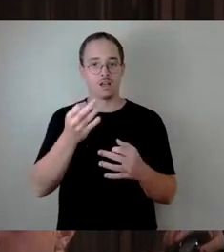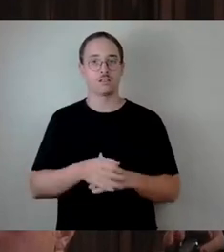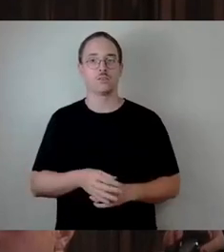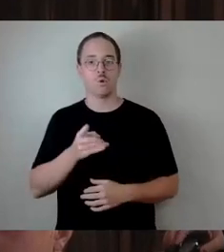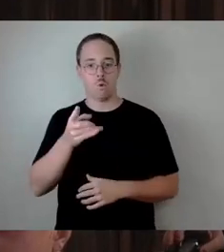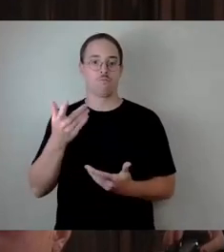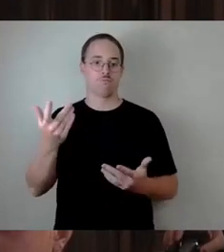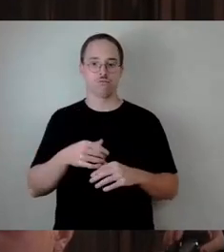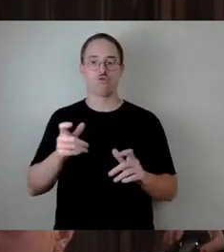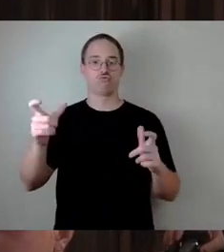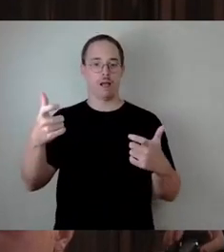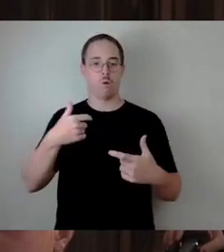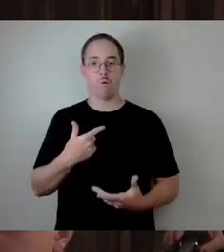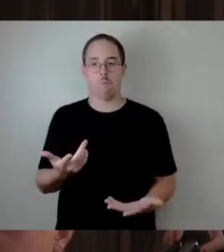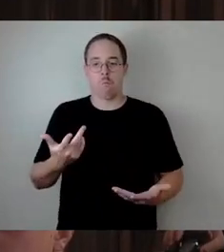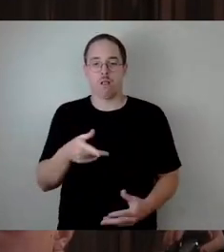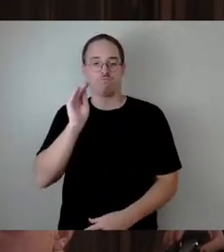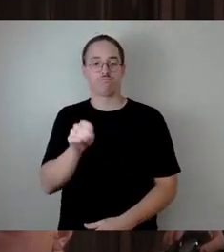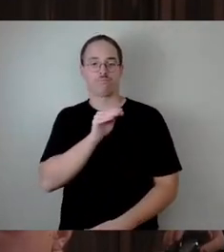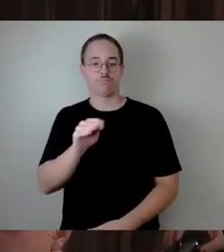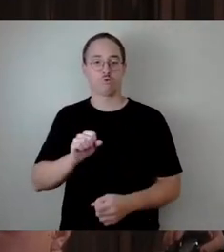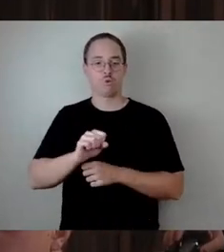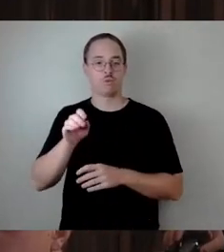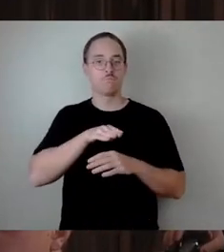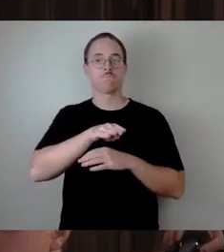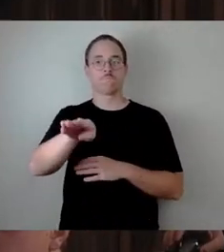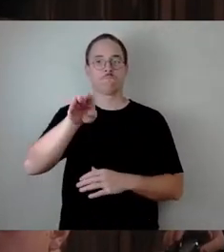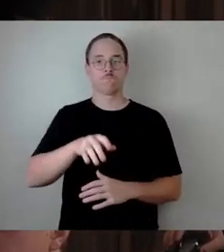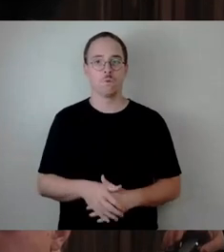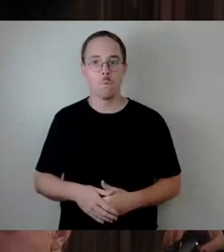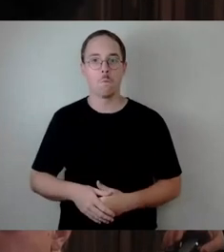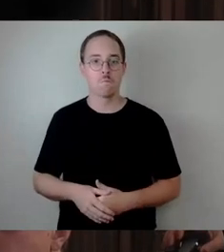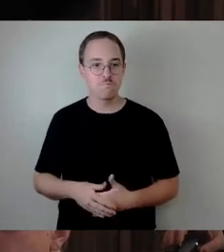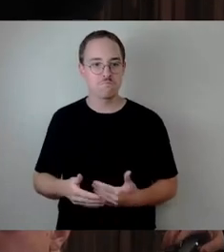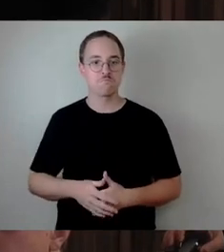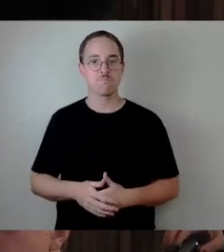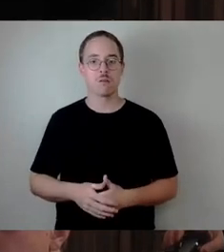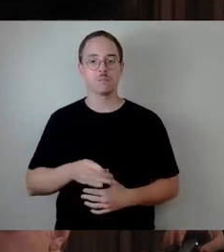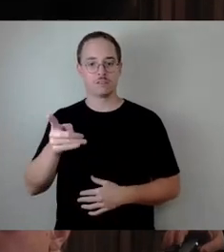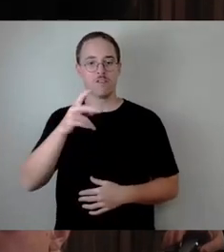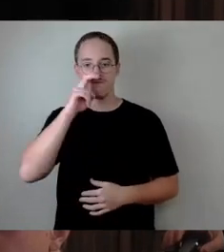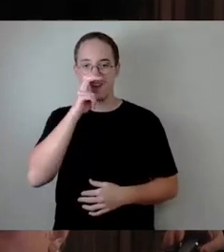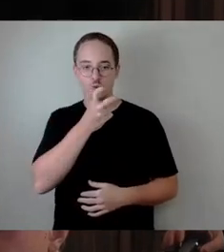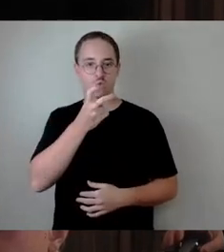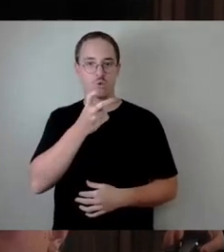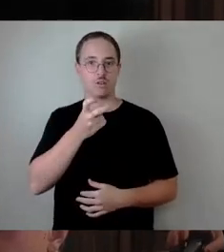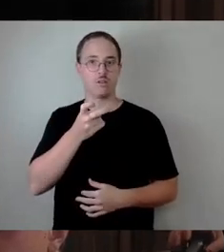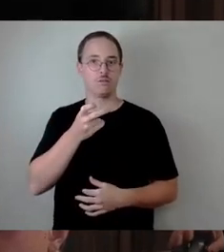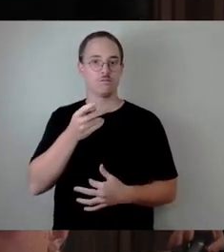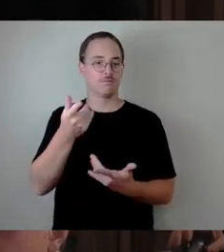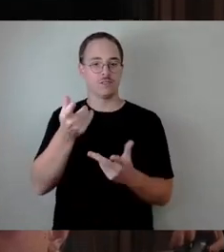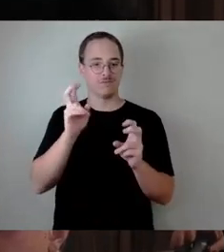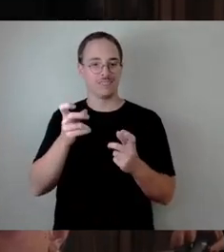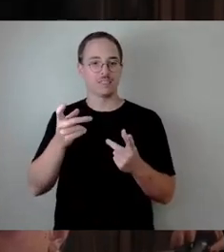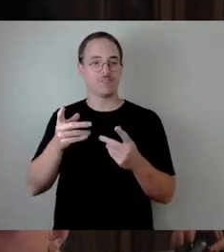Kfz werden die Ergebnisse des Verkehrsversuchs verfälscht, insbesondere die Fahrzeiten für die Straßenbahn verlängert. Wie will die Stadtverwaltung